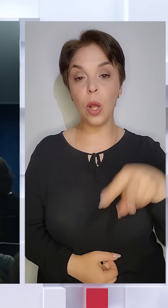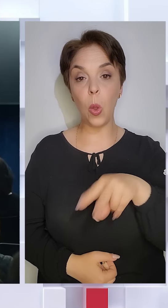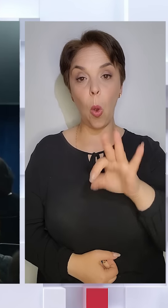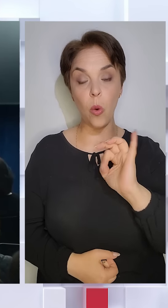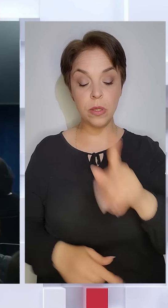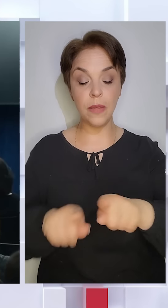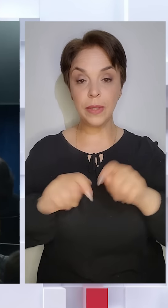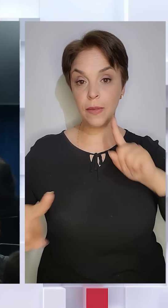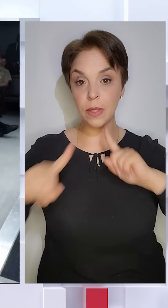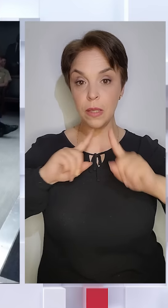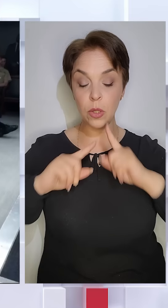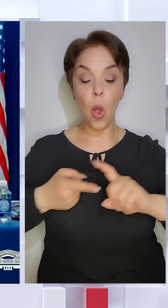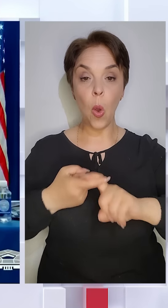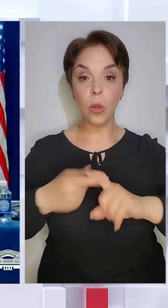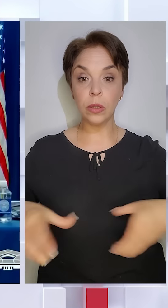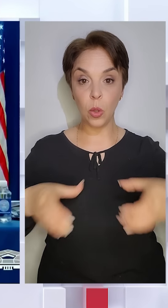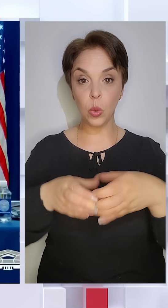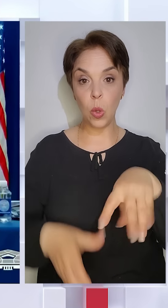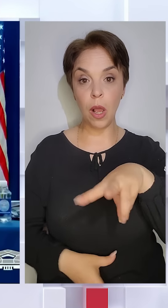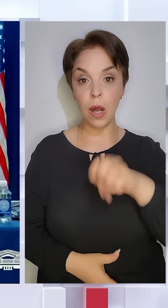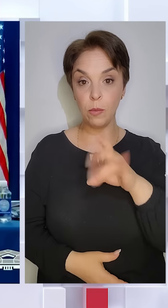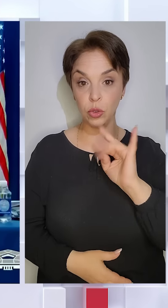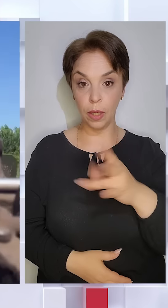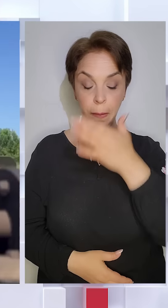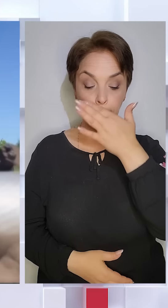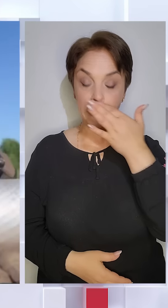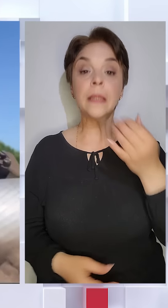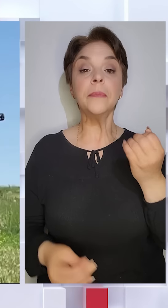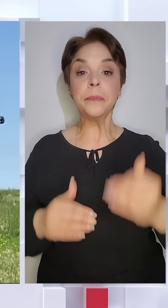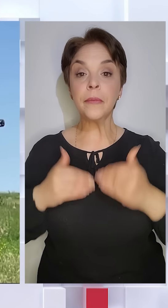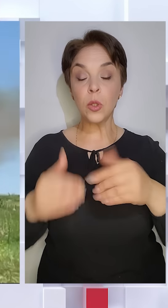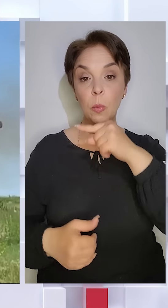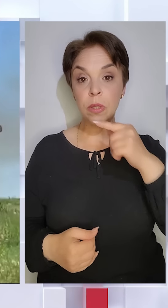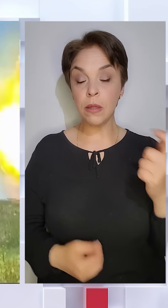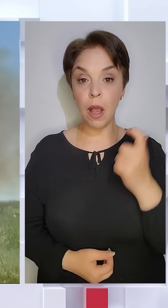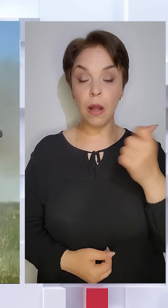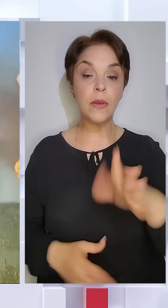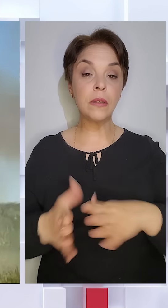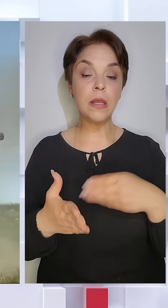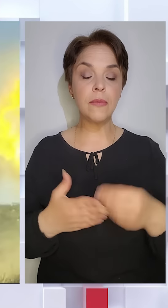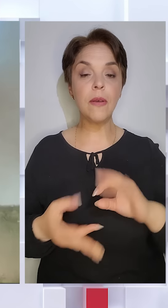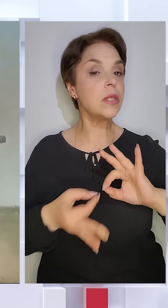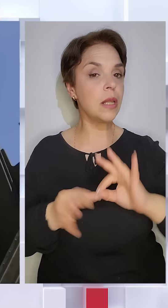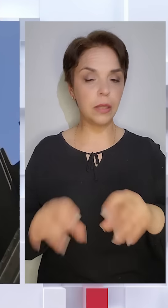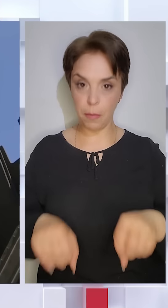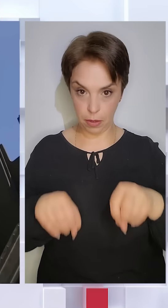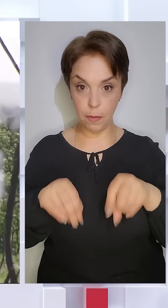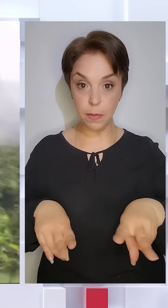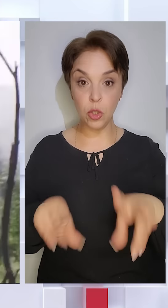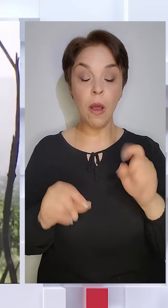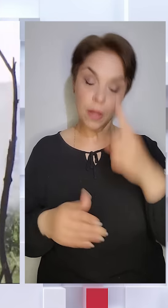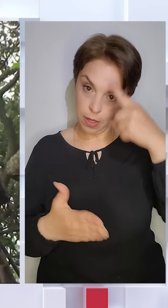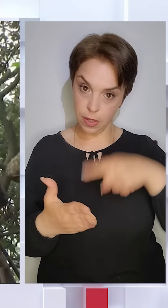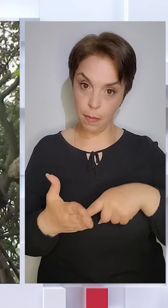Остін відкрив засідання контактної групи Рамштайн. Наступ росіян на Харків він назвав складним і небезпечним, але